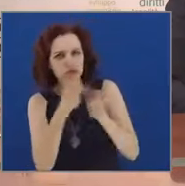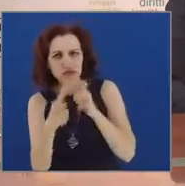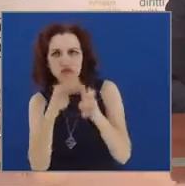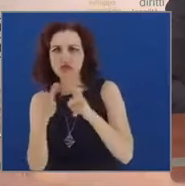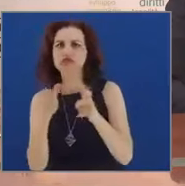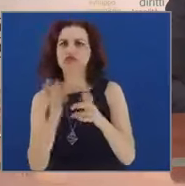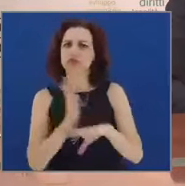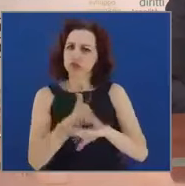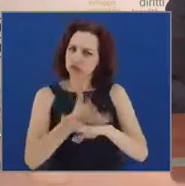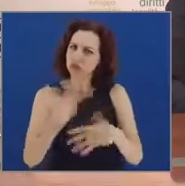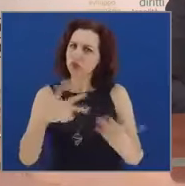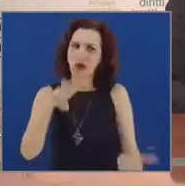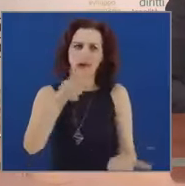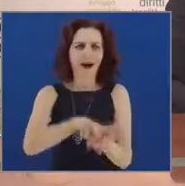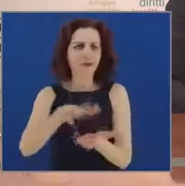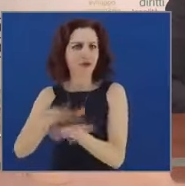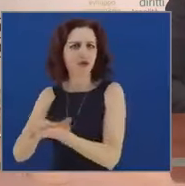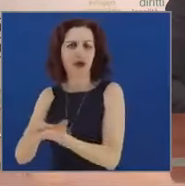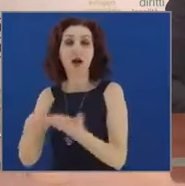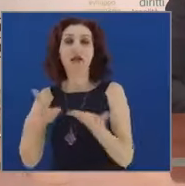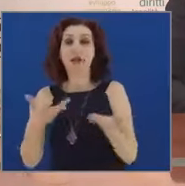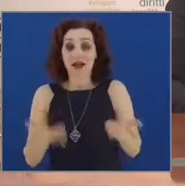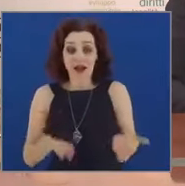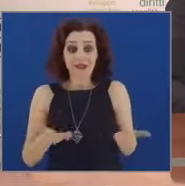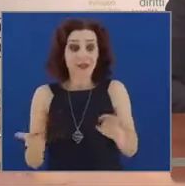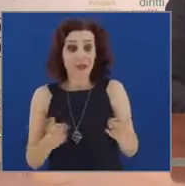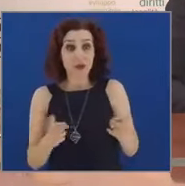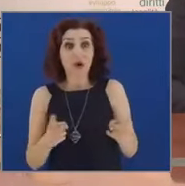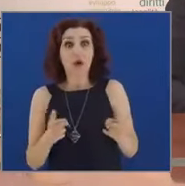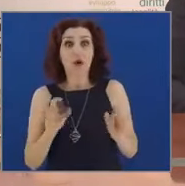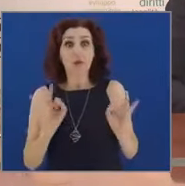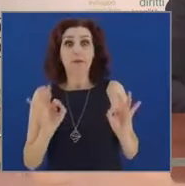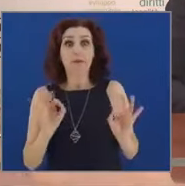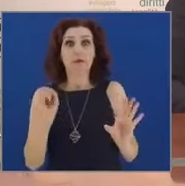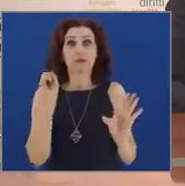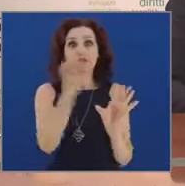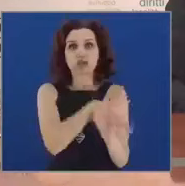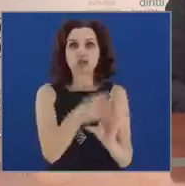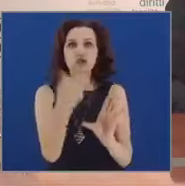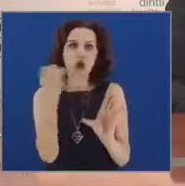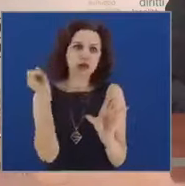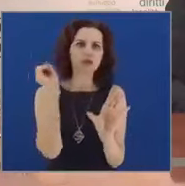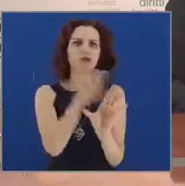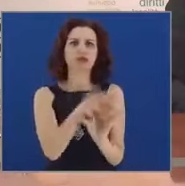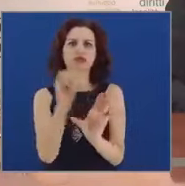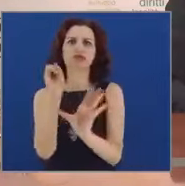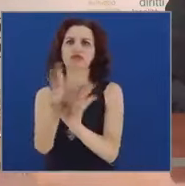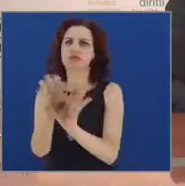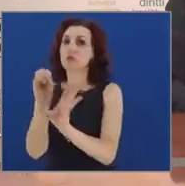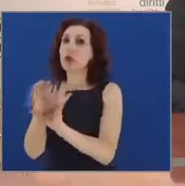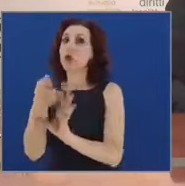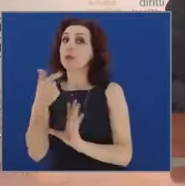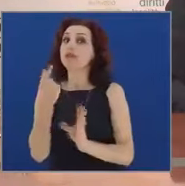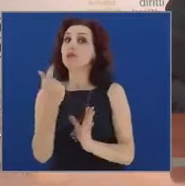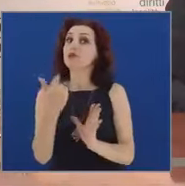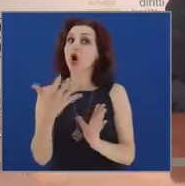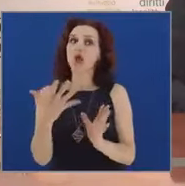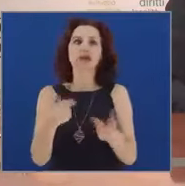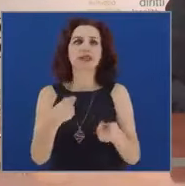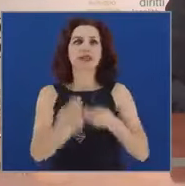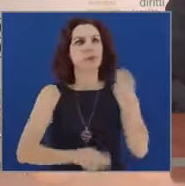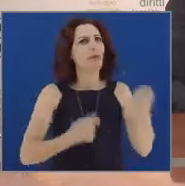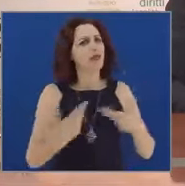trasferimenti di risorse stanno avvenendo in questi giorni nelle casse degli enti locali, modo tale che queste risorse siano immediatamente spendibili e